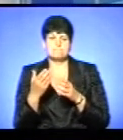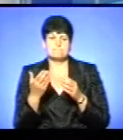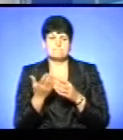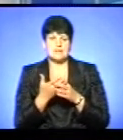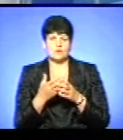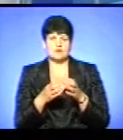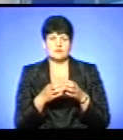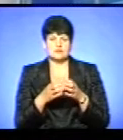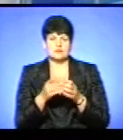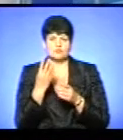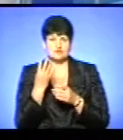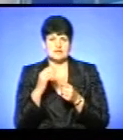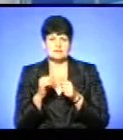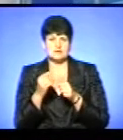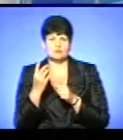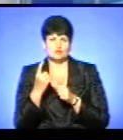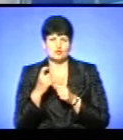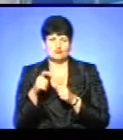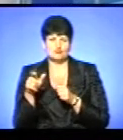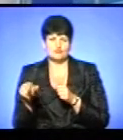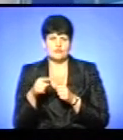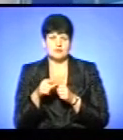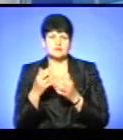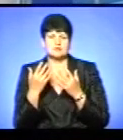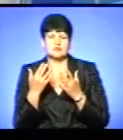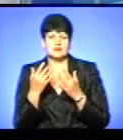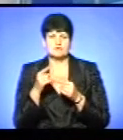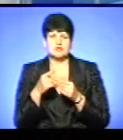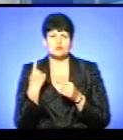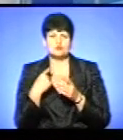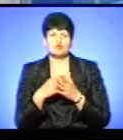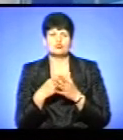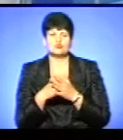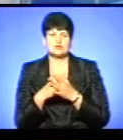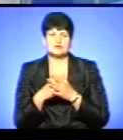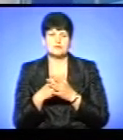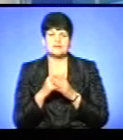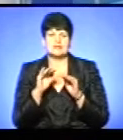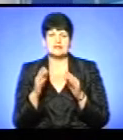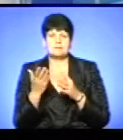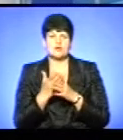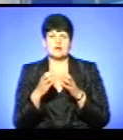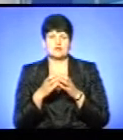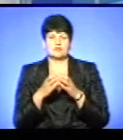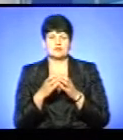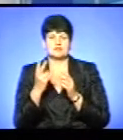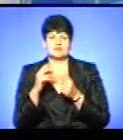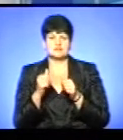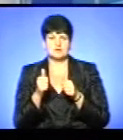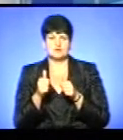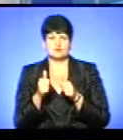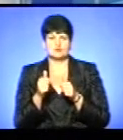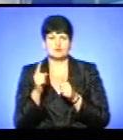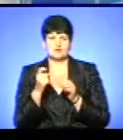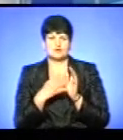даному закладі «Ромашка» 4 зміни по 100 чоловік, тільки вони з обласного бюджету поїдуть діти пільгових категорій на 2 зміни. Практично